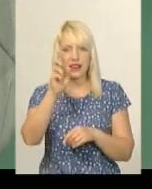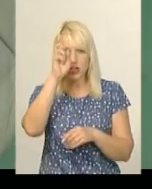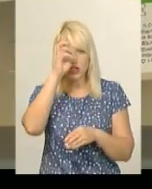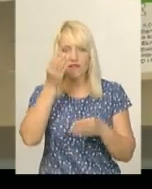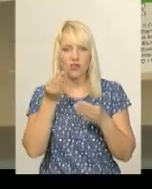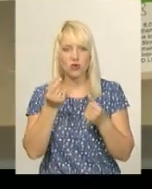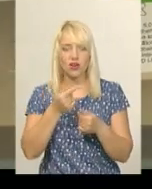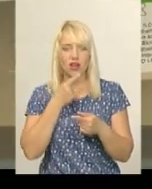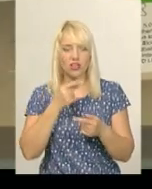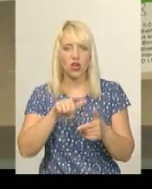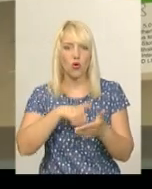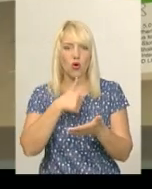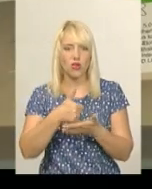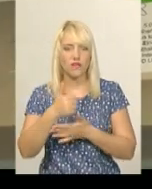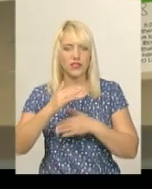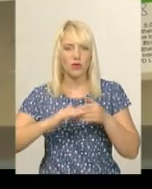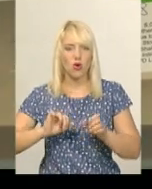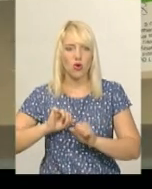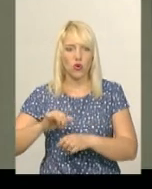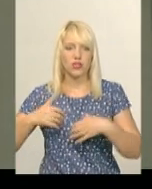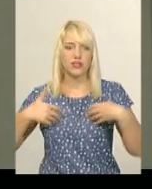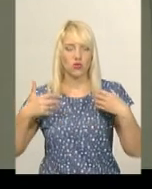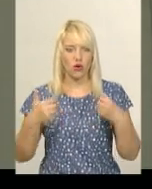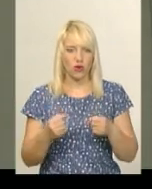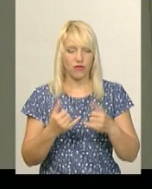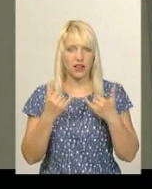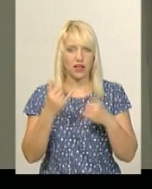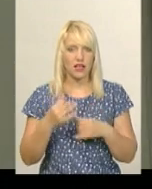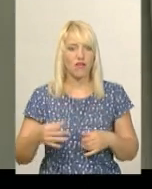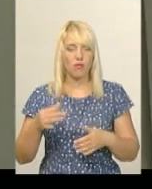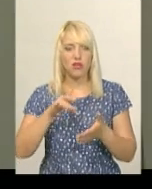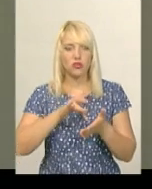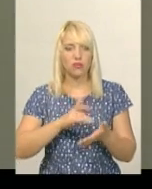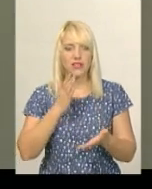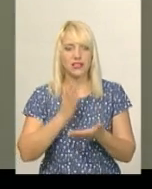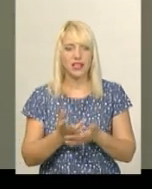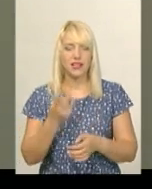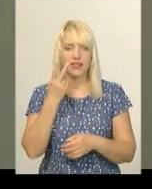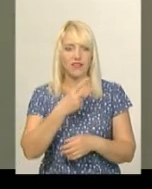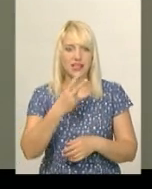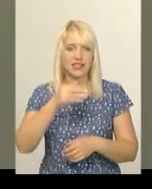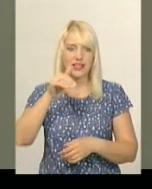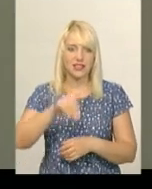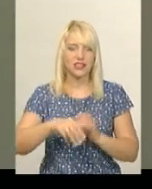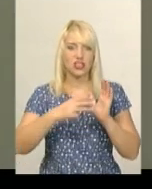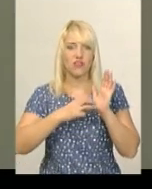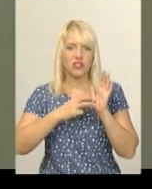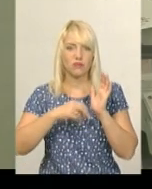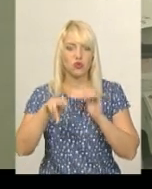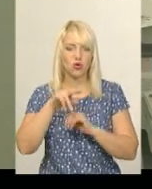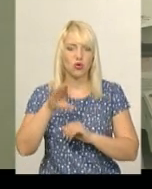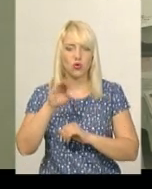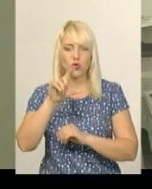спеціаліст міського управління охорони здоров'я Ірина Кондратюк. Нині в обласному центрі їх є 20 тисяч 800 доз. Цього